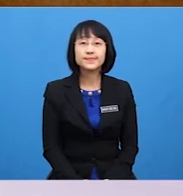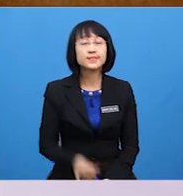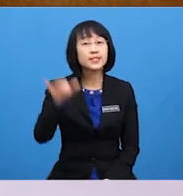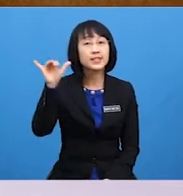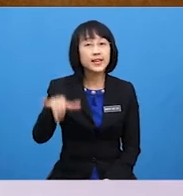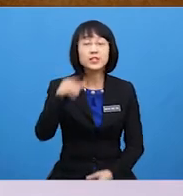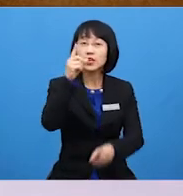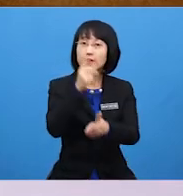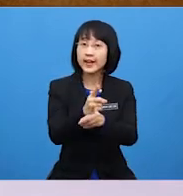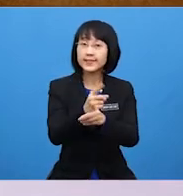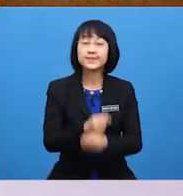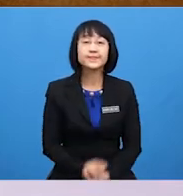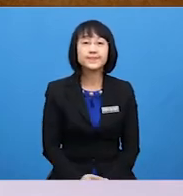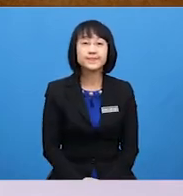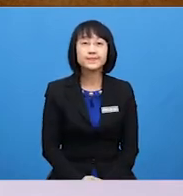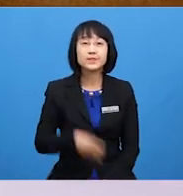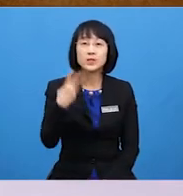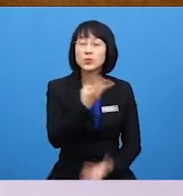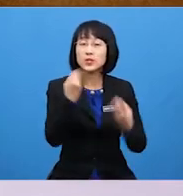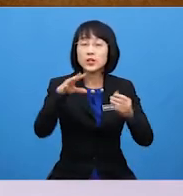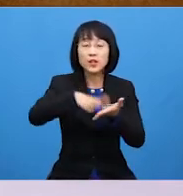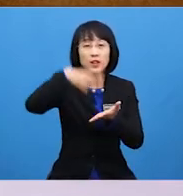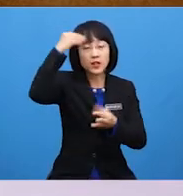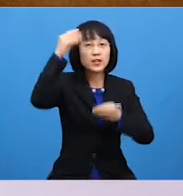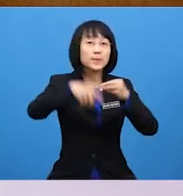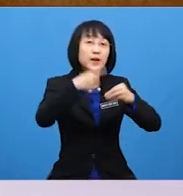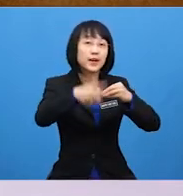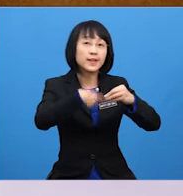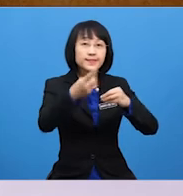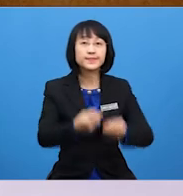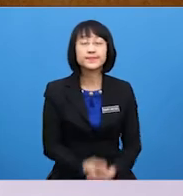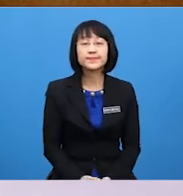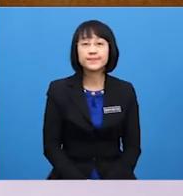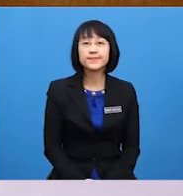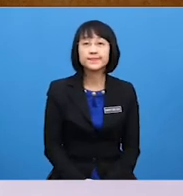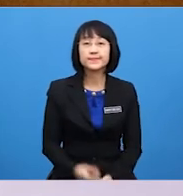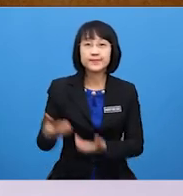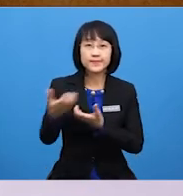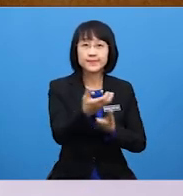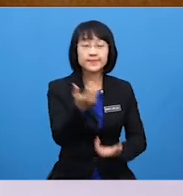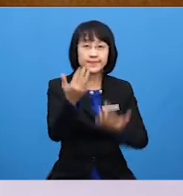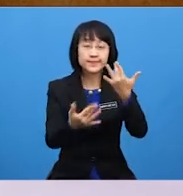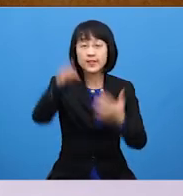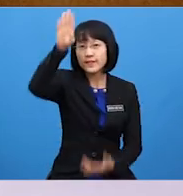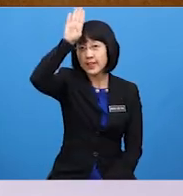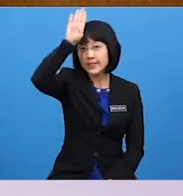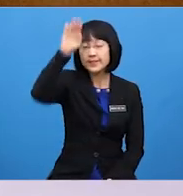Yes Correct We have learned About Firefighter